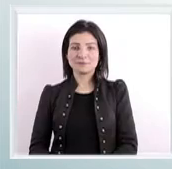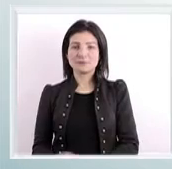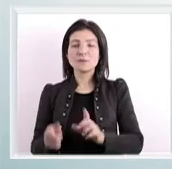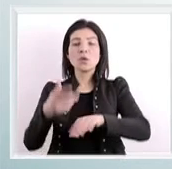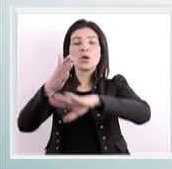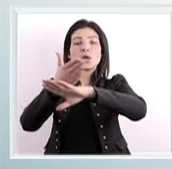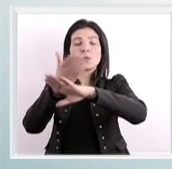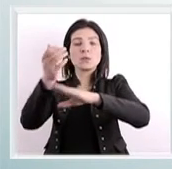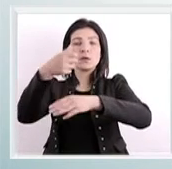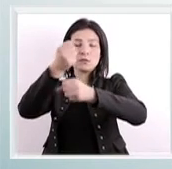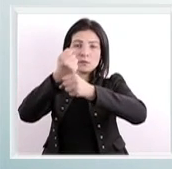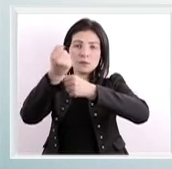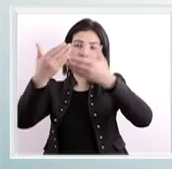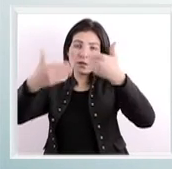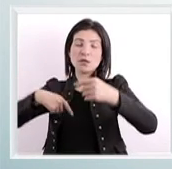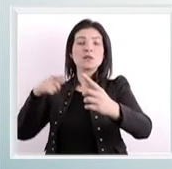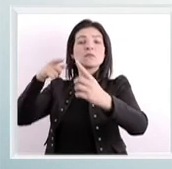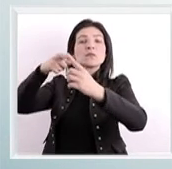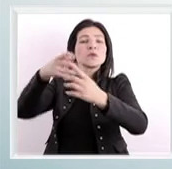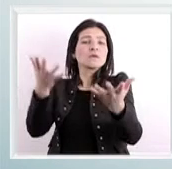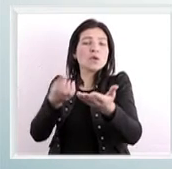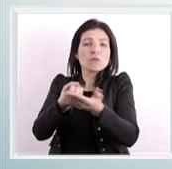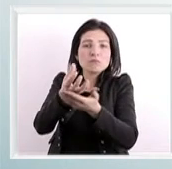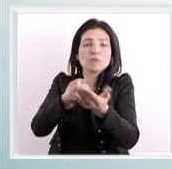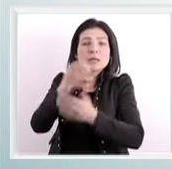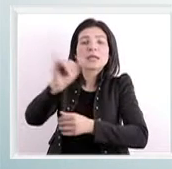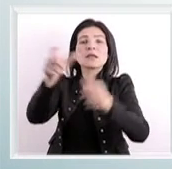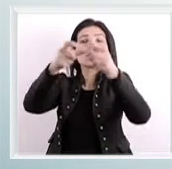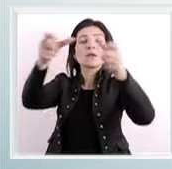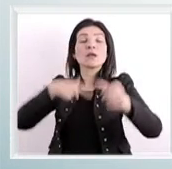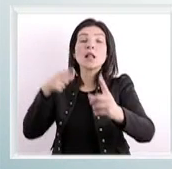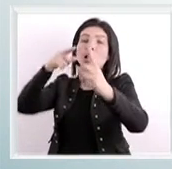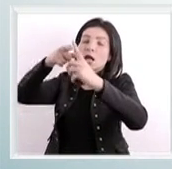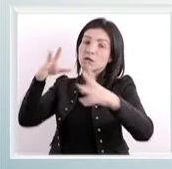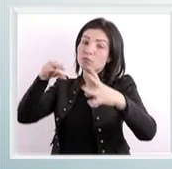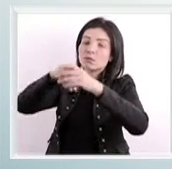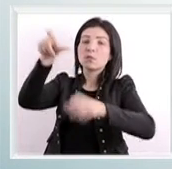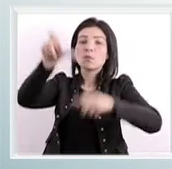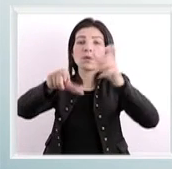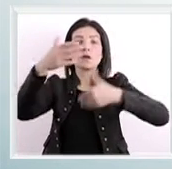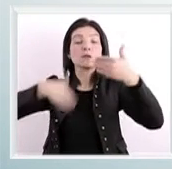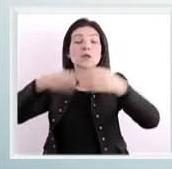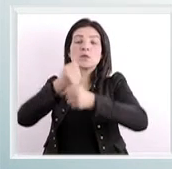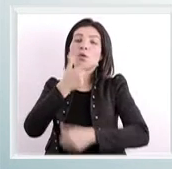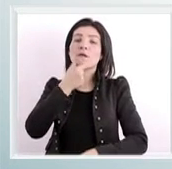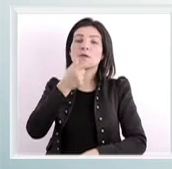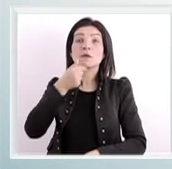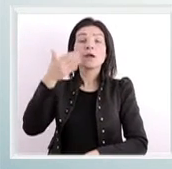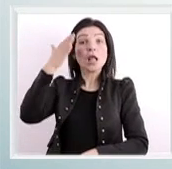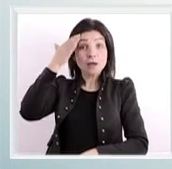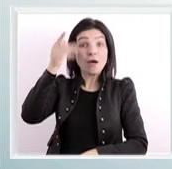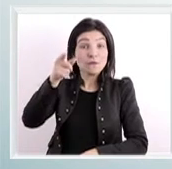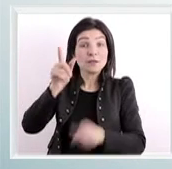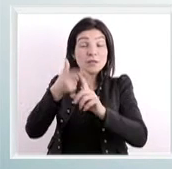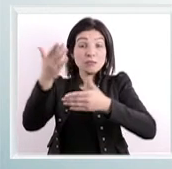مشروع تشغيل والإعاقة من أجل تحسيس المؤسسات حول الإدماج المهني للأشخاص ذوي الإعاقة تعرفوشي